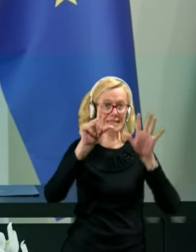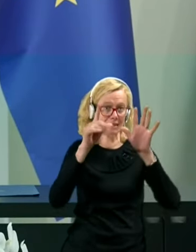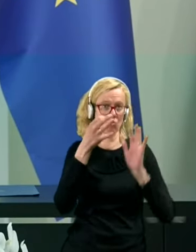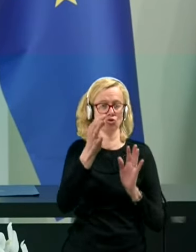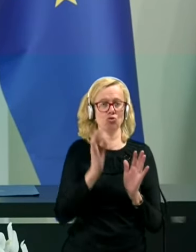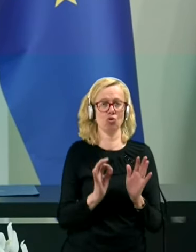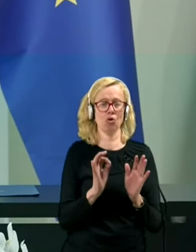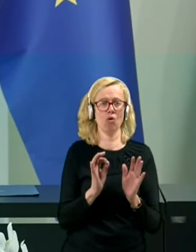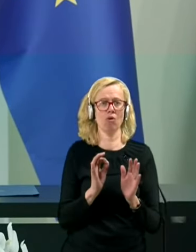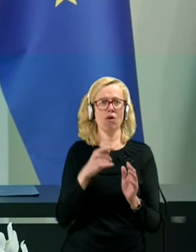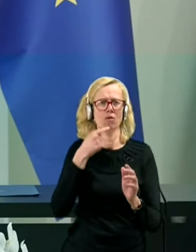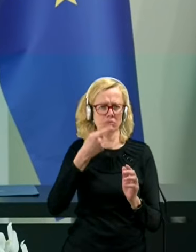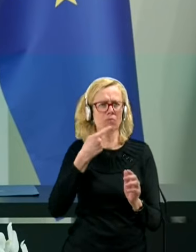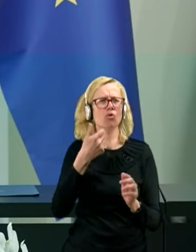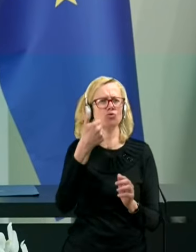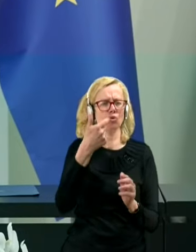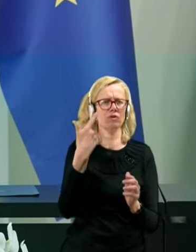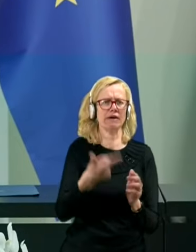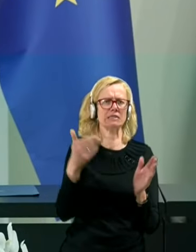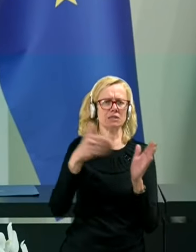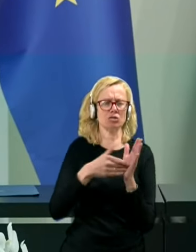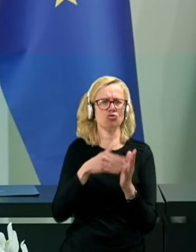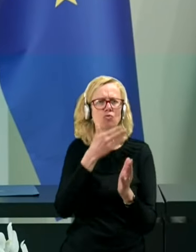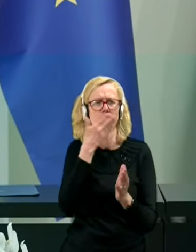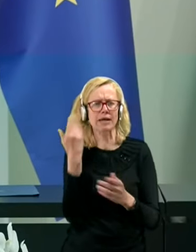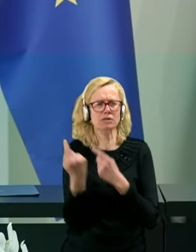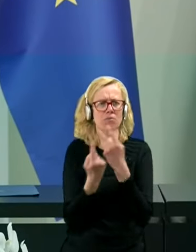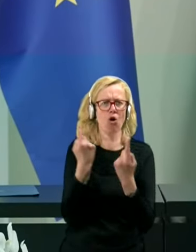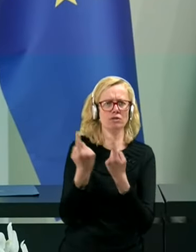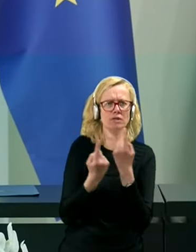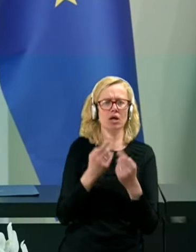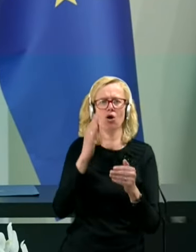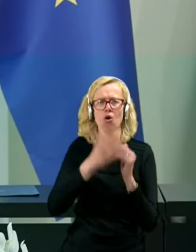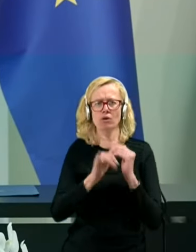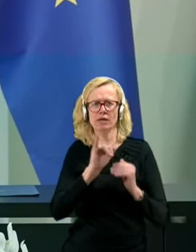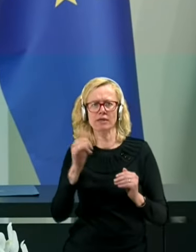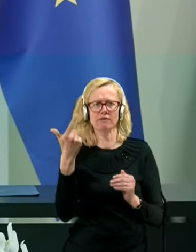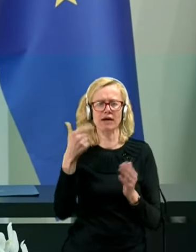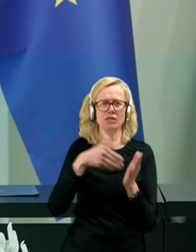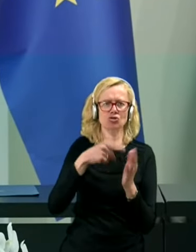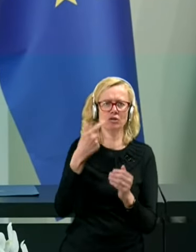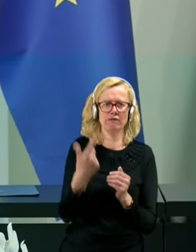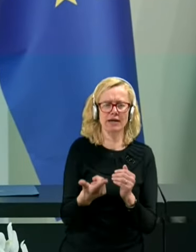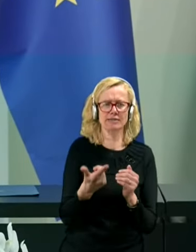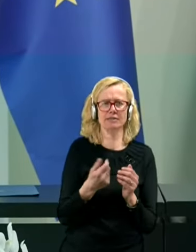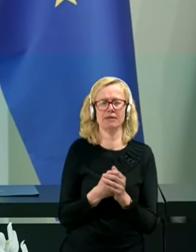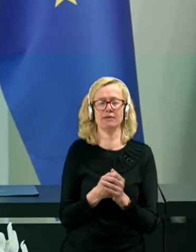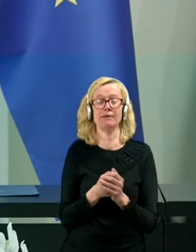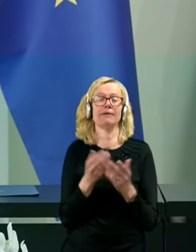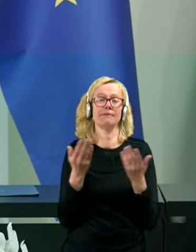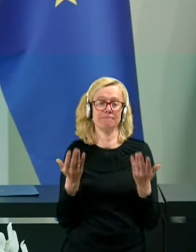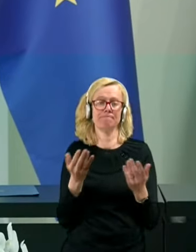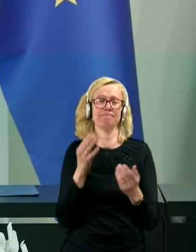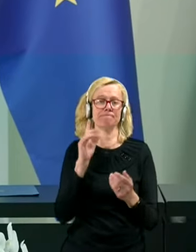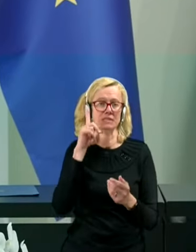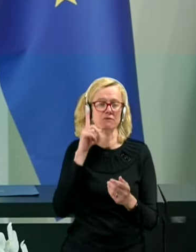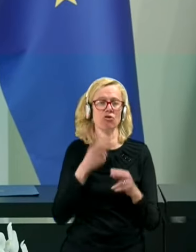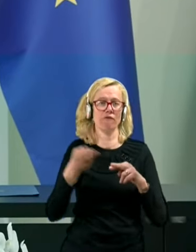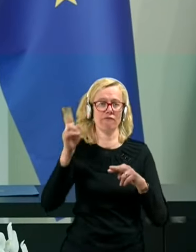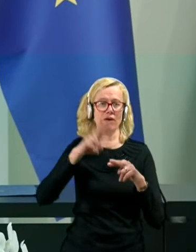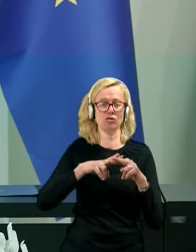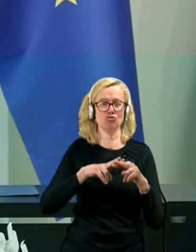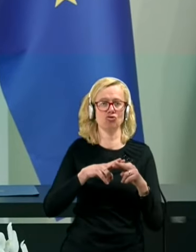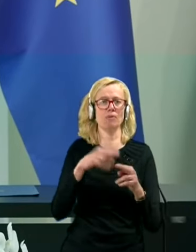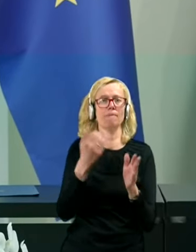napovedal so 120 tisoč brezposeljnih, konec leta 2020 in bistveno večji